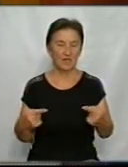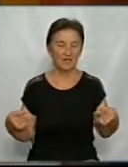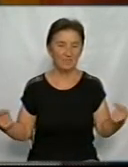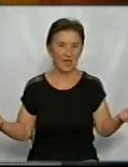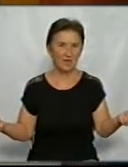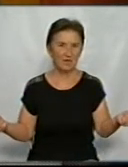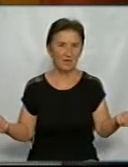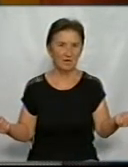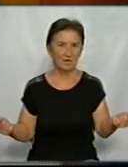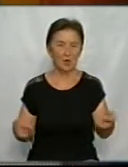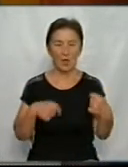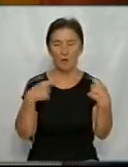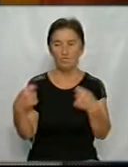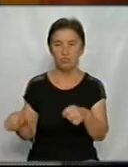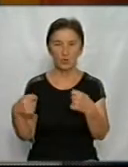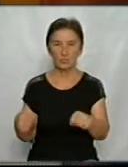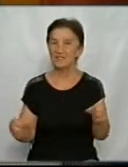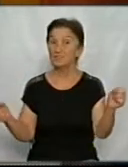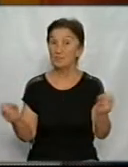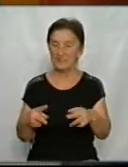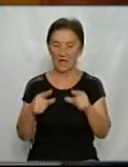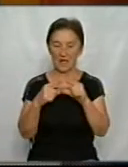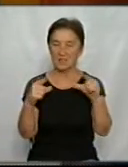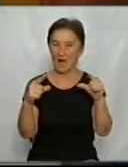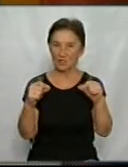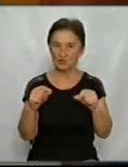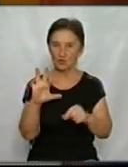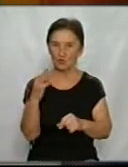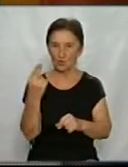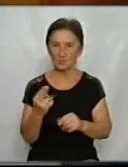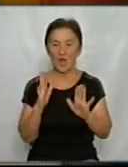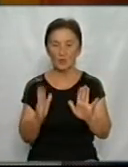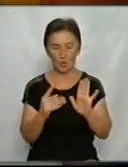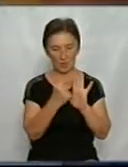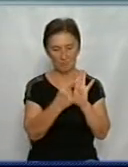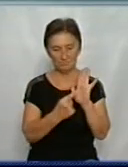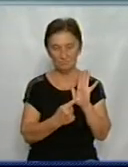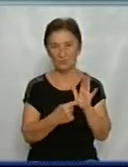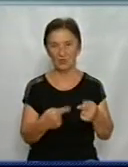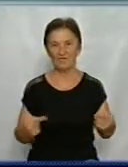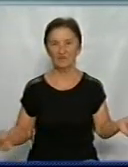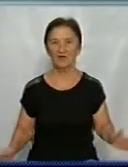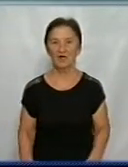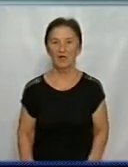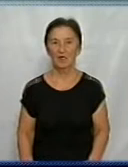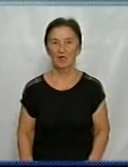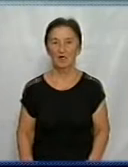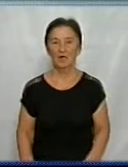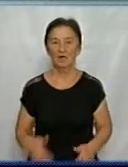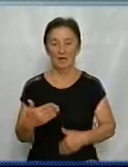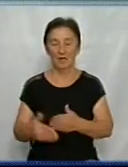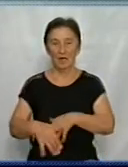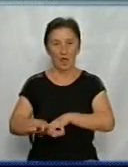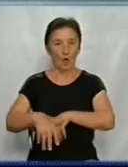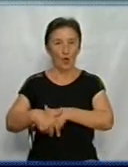пілотного проєкту, продажу за спеціальною соціальною карткою тільки визначених товарів. Хода вишиванок та рок